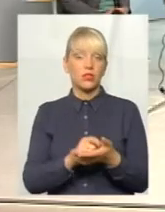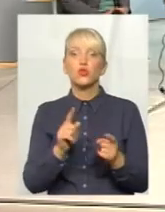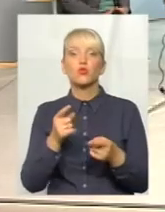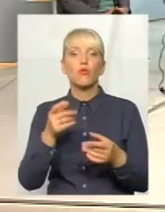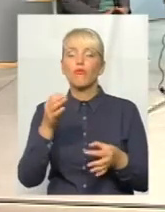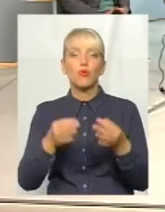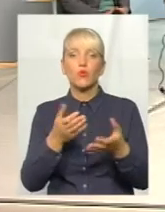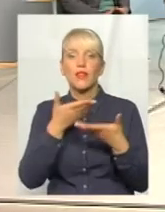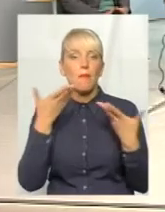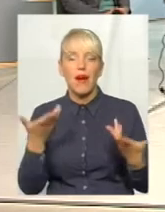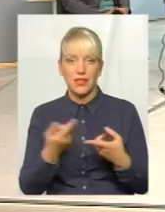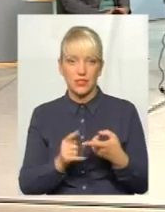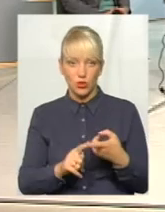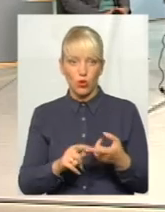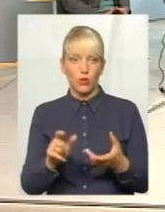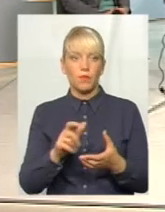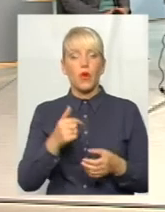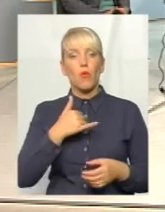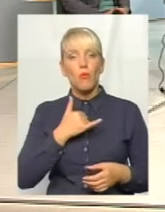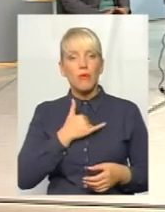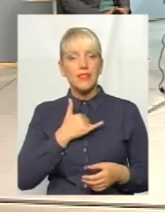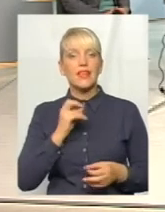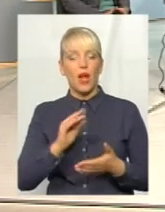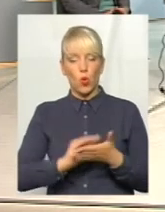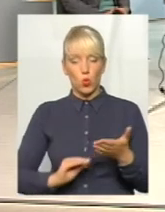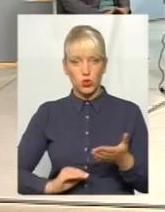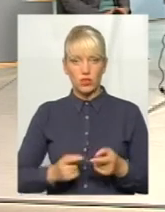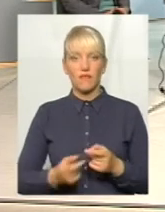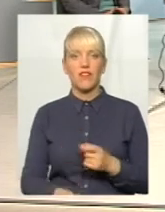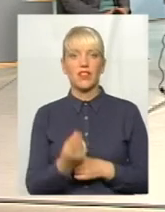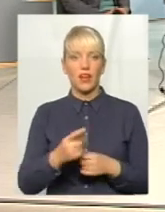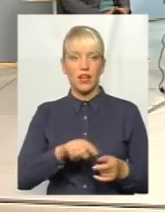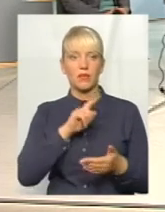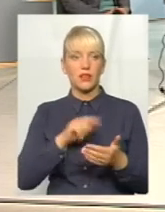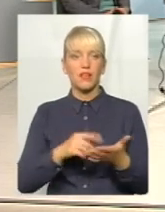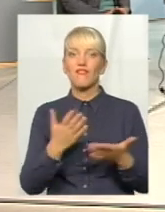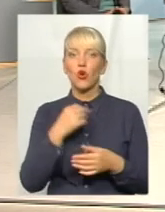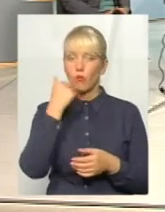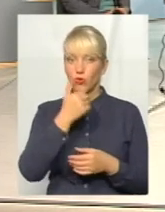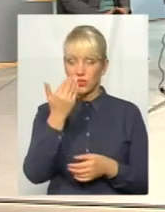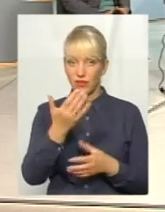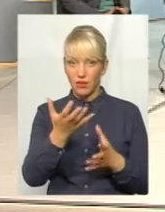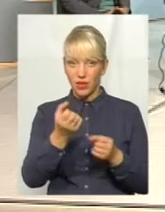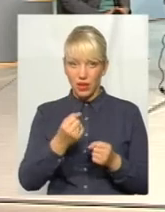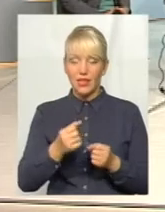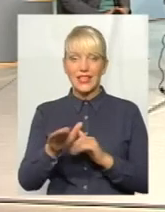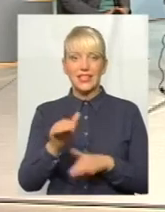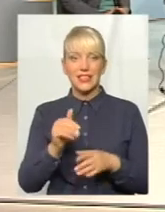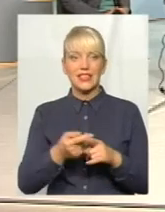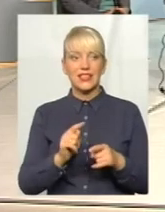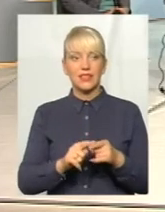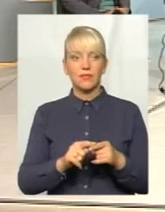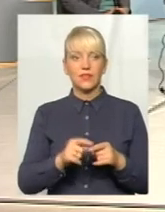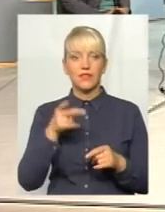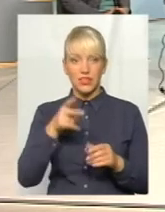Ще в мене, як в журналісті, виникає питання, насправді, як... А в якому році брали кредит? Ну, був взятий кредит в